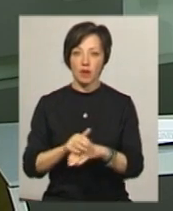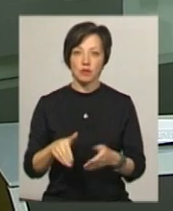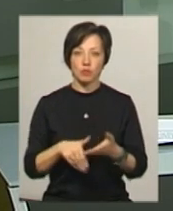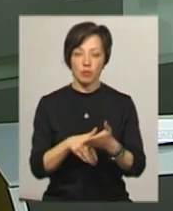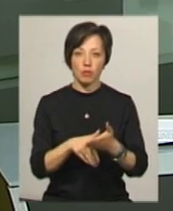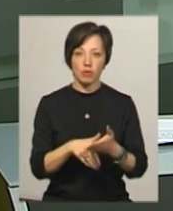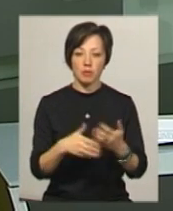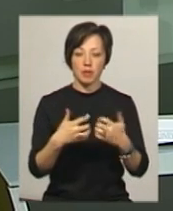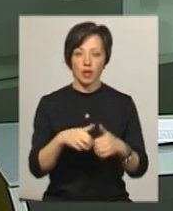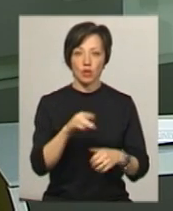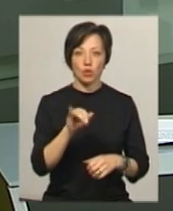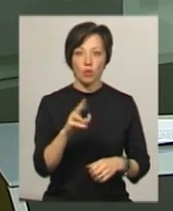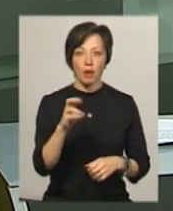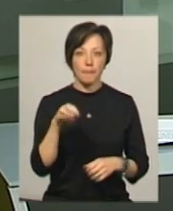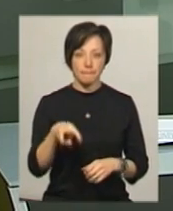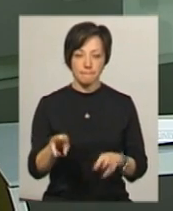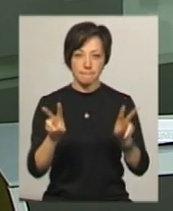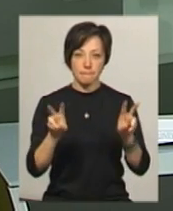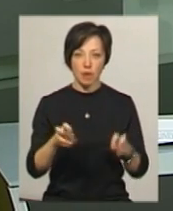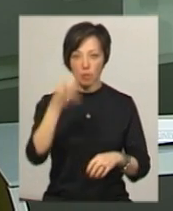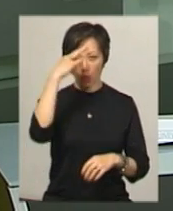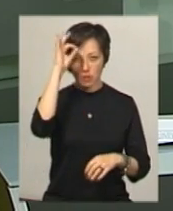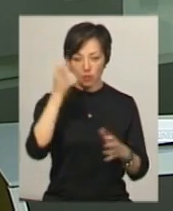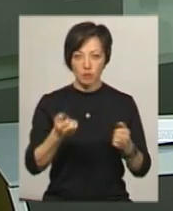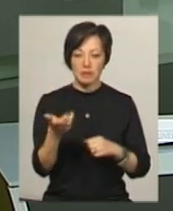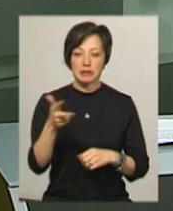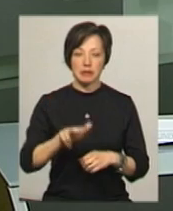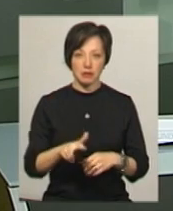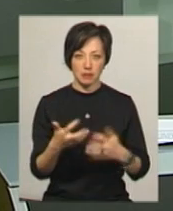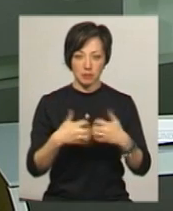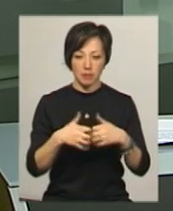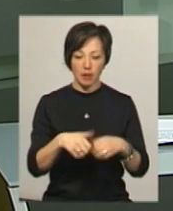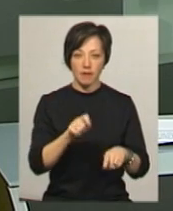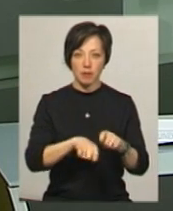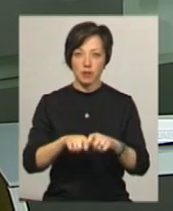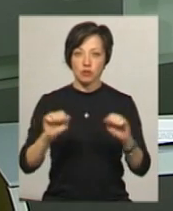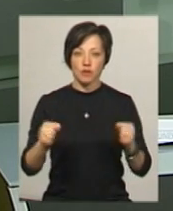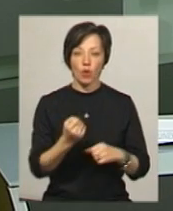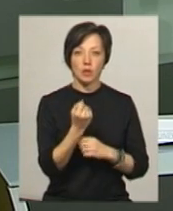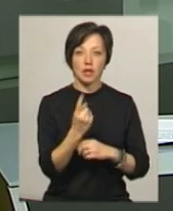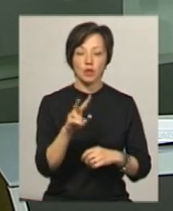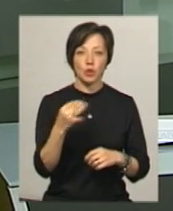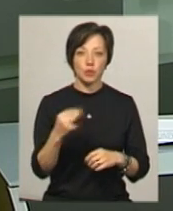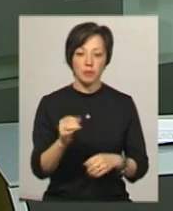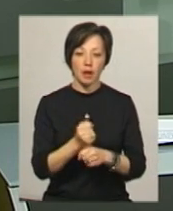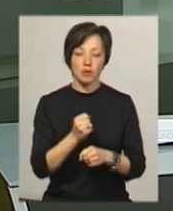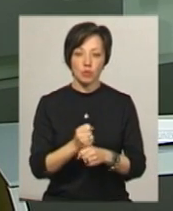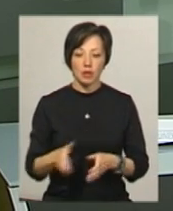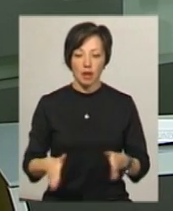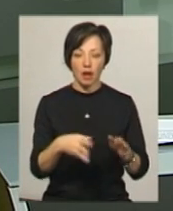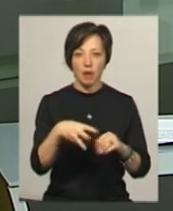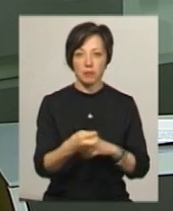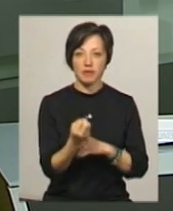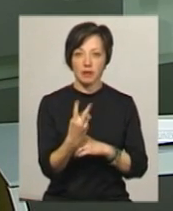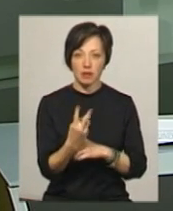допомогою пристрою «Трукем» Нагадаю, поліцейські отримали три прилади вимірювання швидкості 11 лютого Працюють вони на трасі М